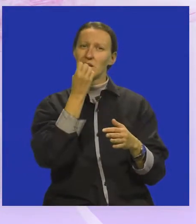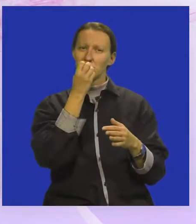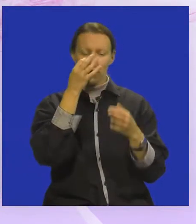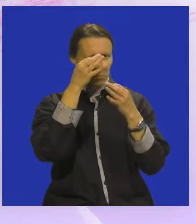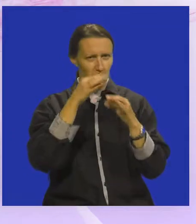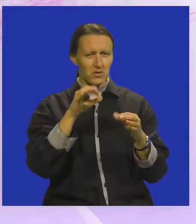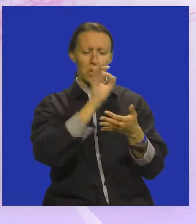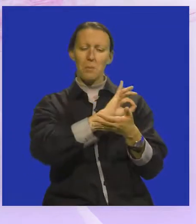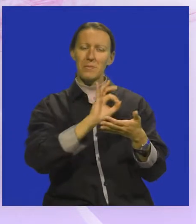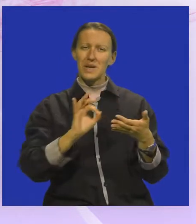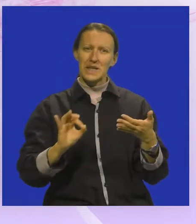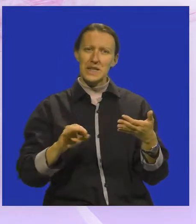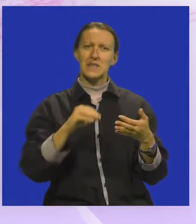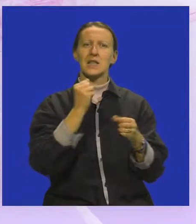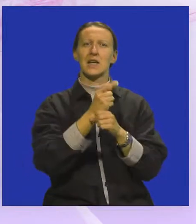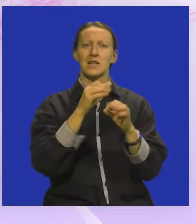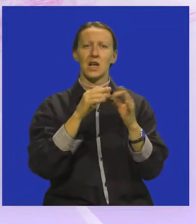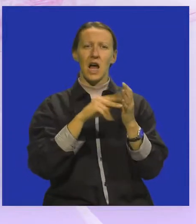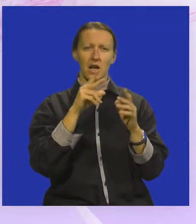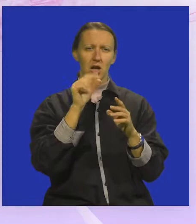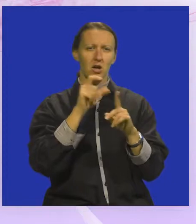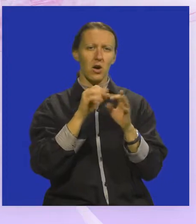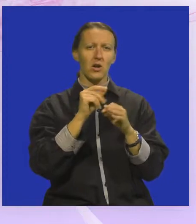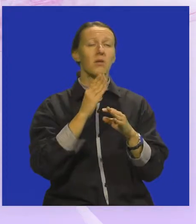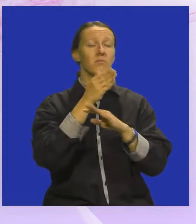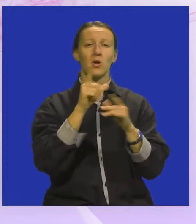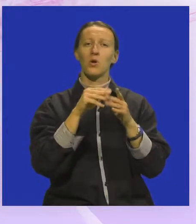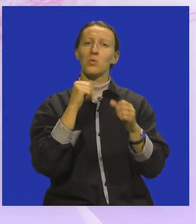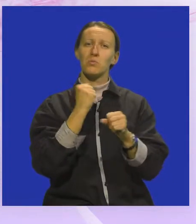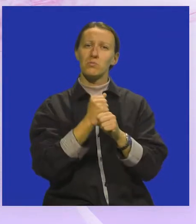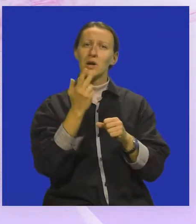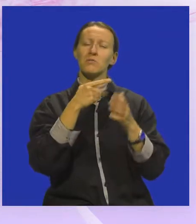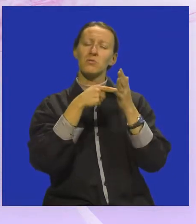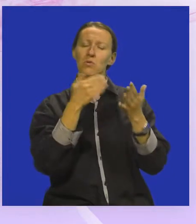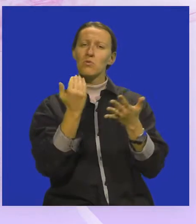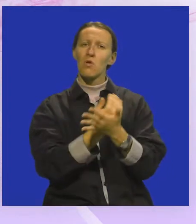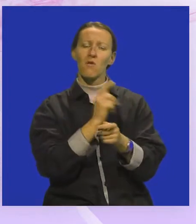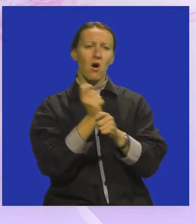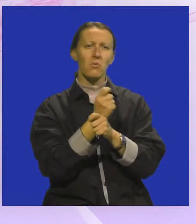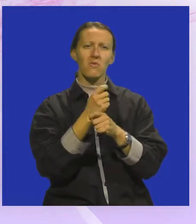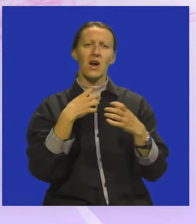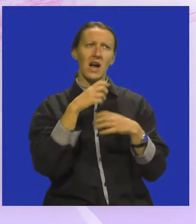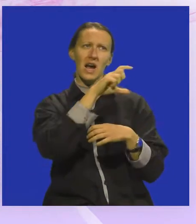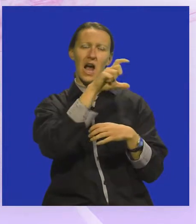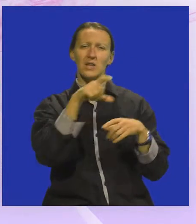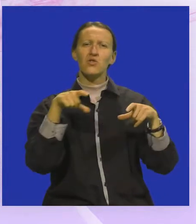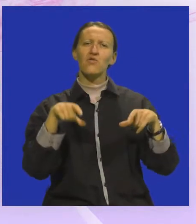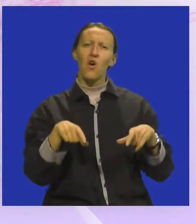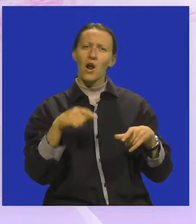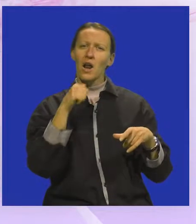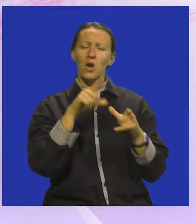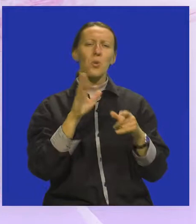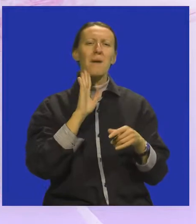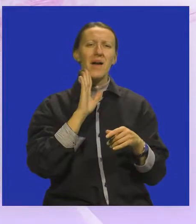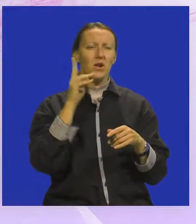posvećenoj piscu Džanju Rodariju. Odlazimo u Umag gdje su nam predstavili novo obnovljenu kazališnu dvoranu i u